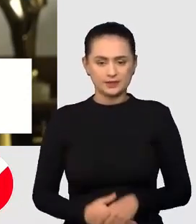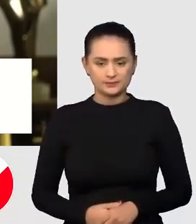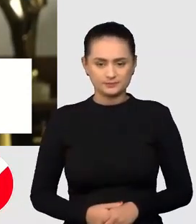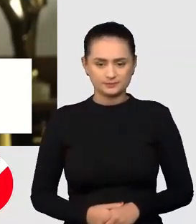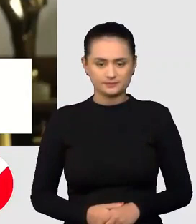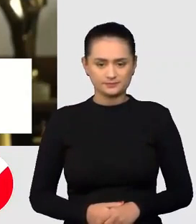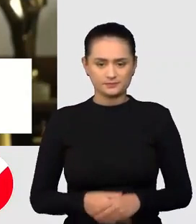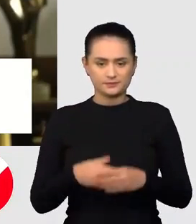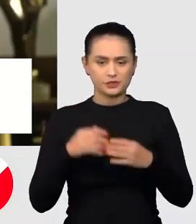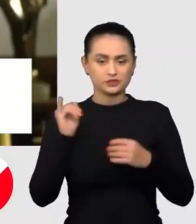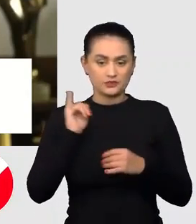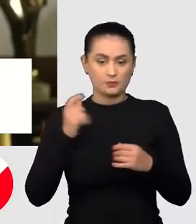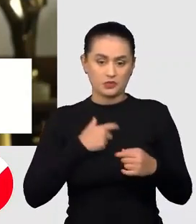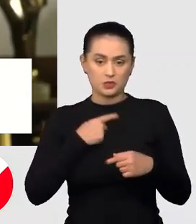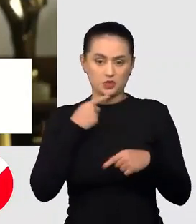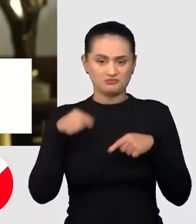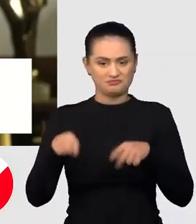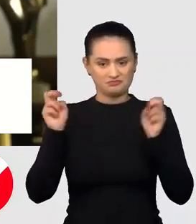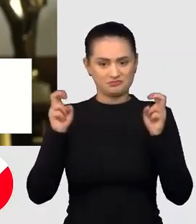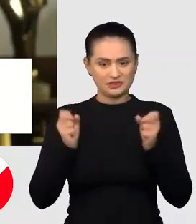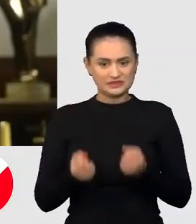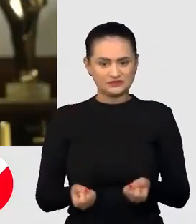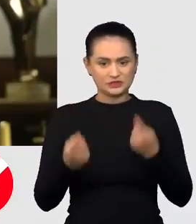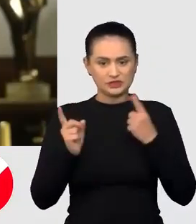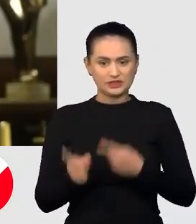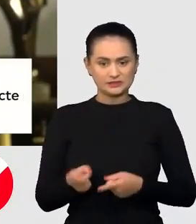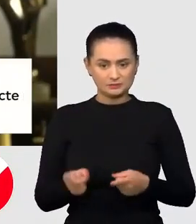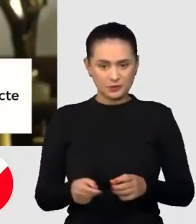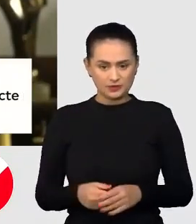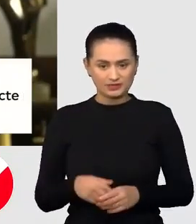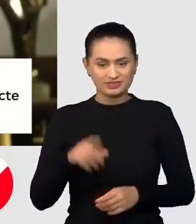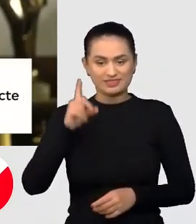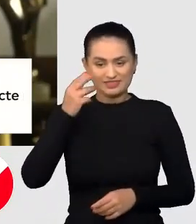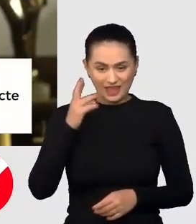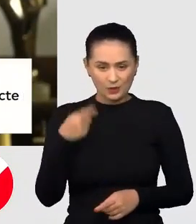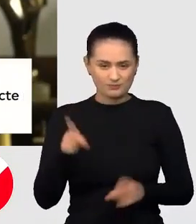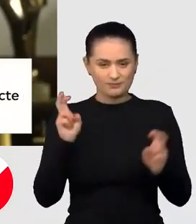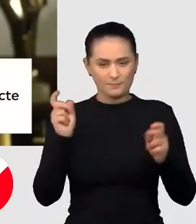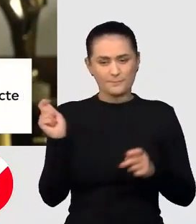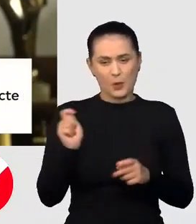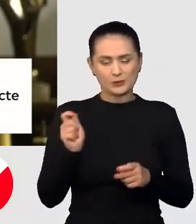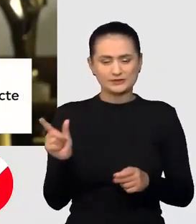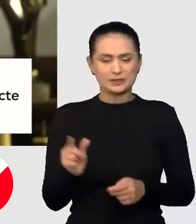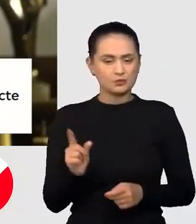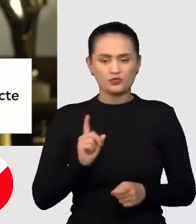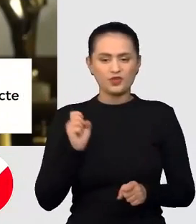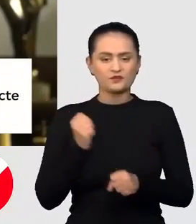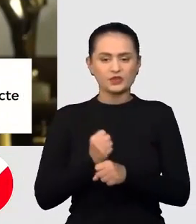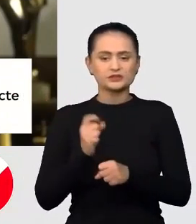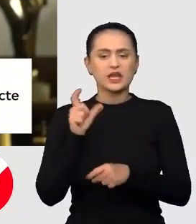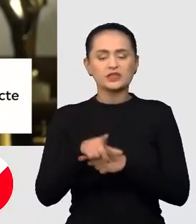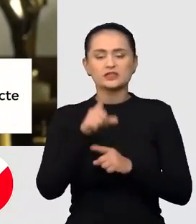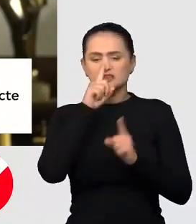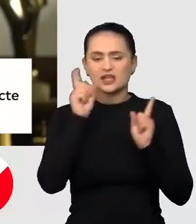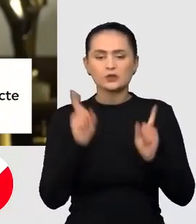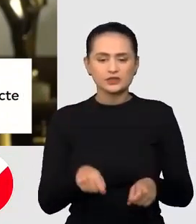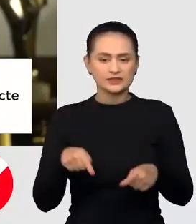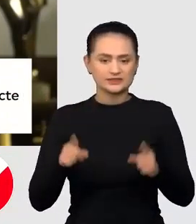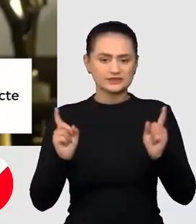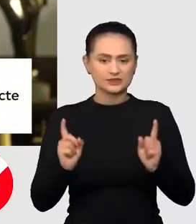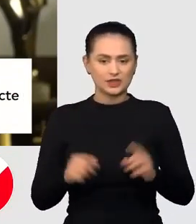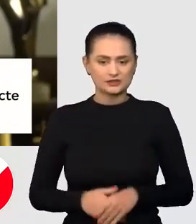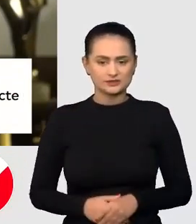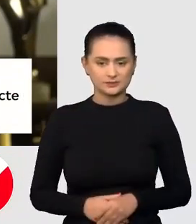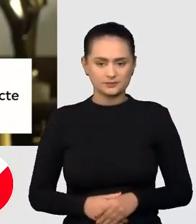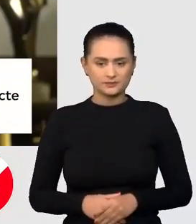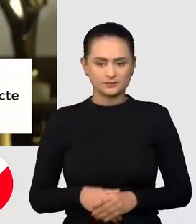Să vă mulțumim vizionare, dar această respite îl învăță la situație.